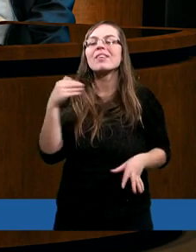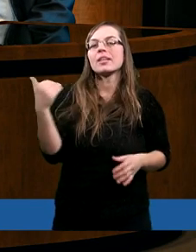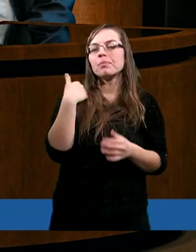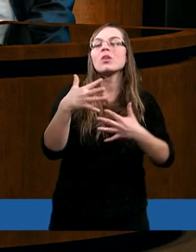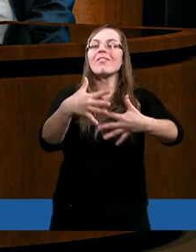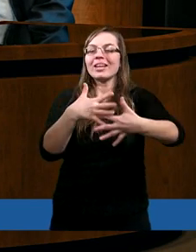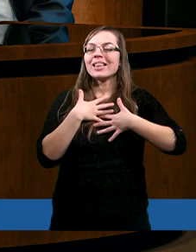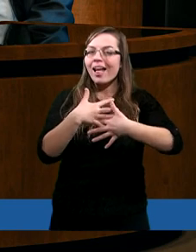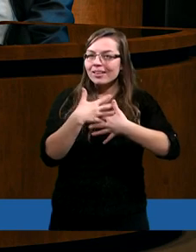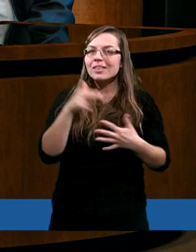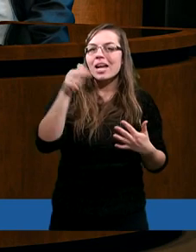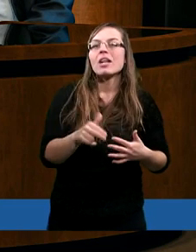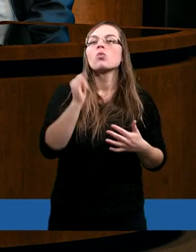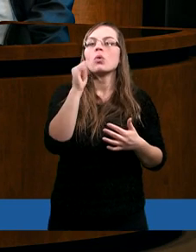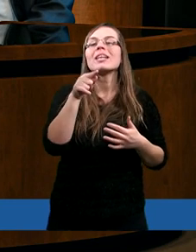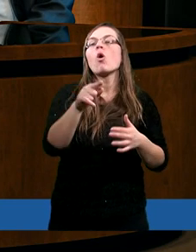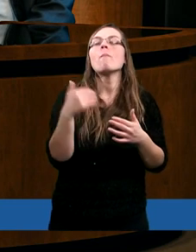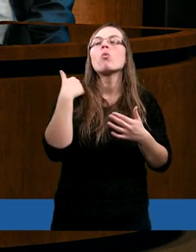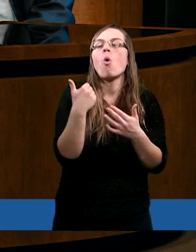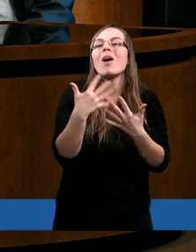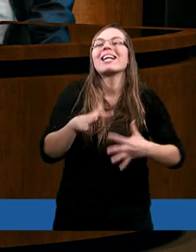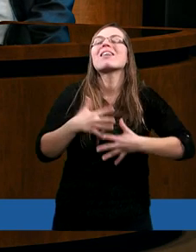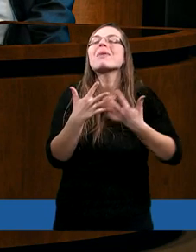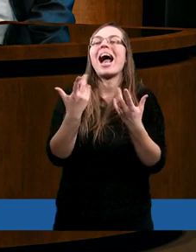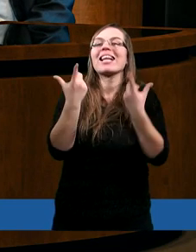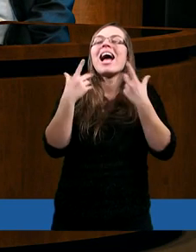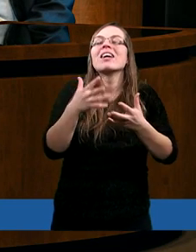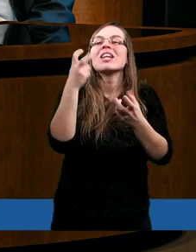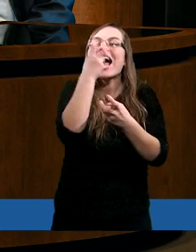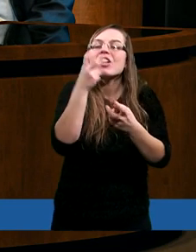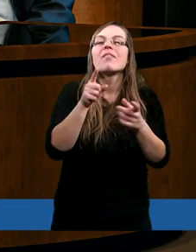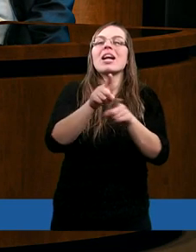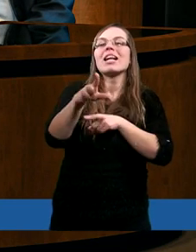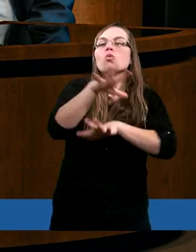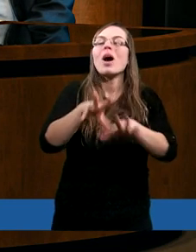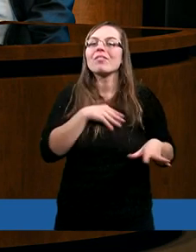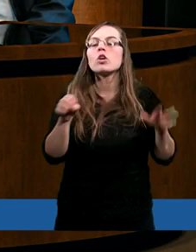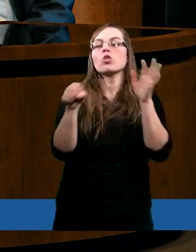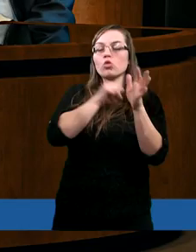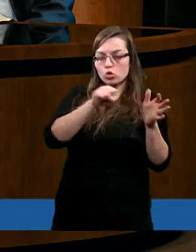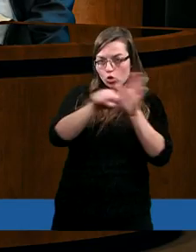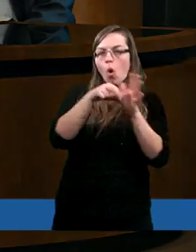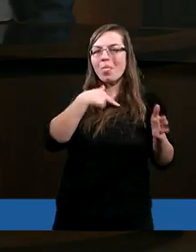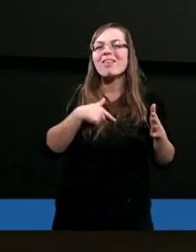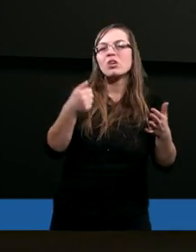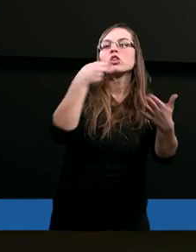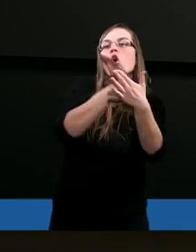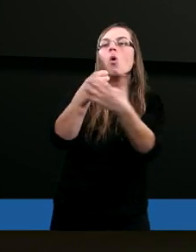z natchnienia i pod inspiracją Ducha Świętego do nas dotarło.